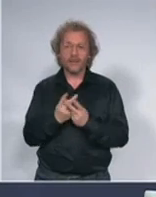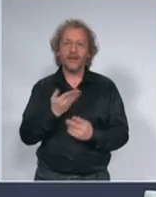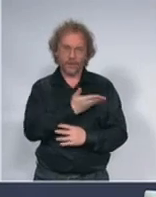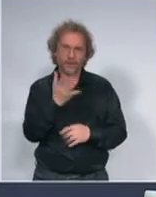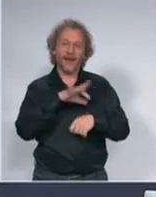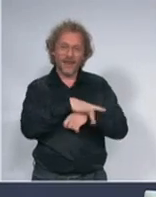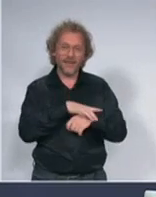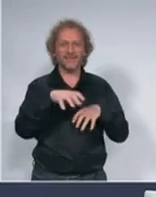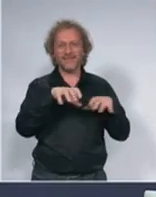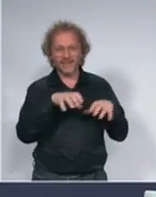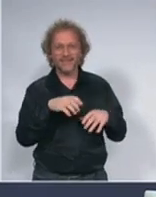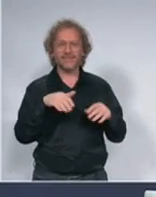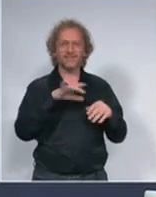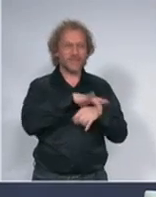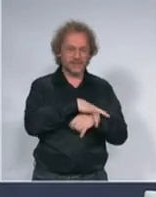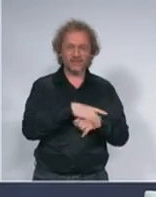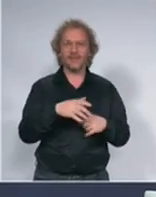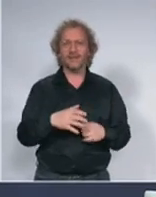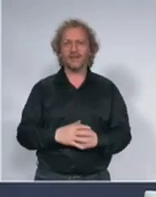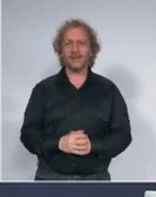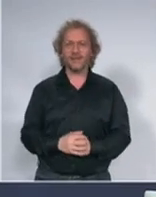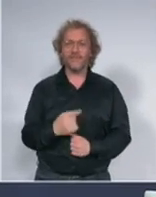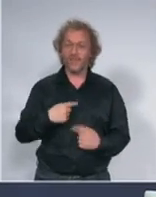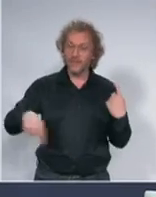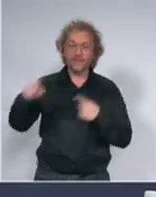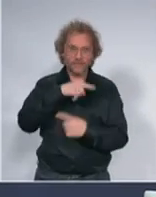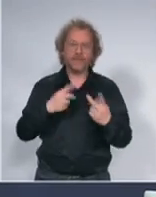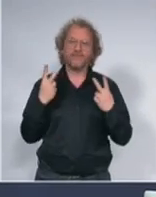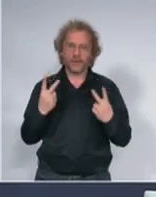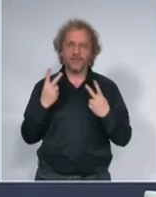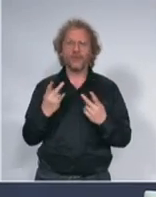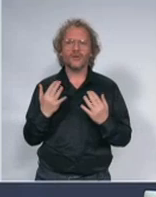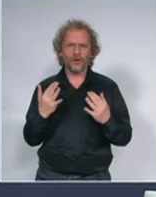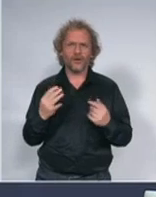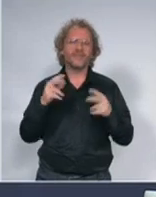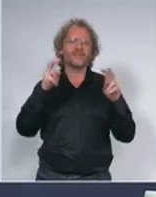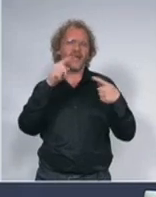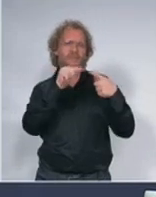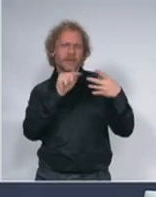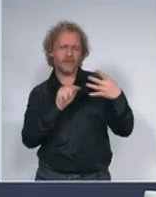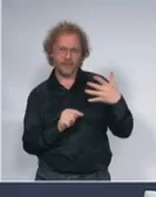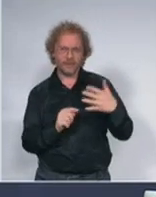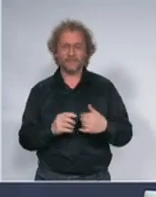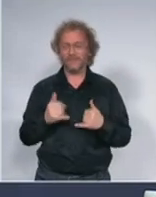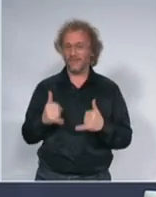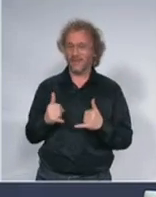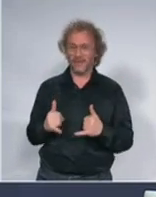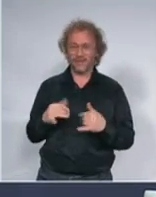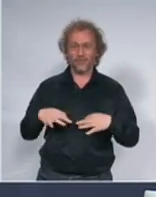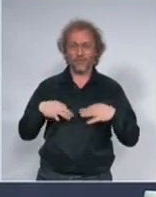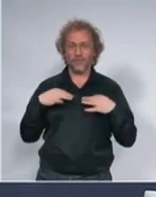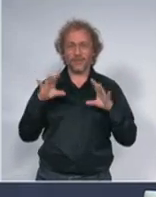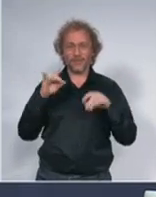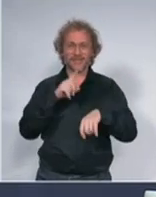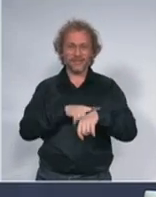u Republici Srbiji, nekoliko tema. Pre svega, danas u 10 časova je stupila na snagu